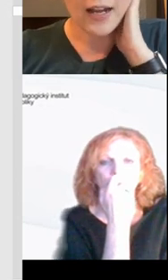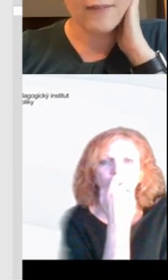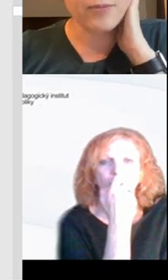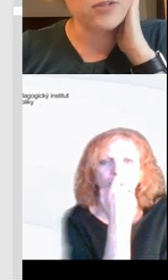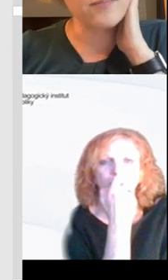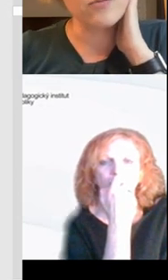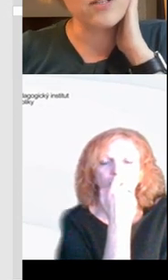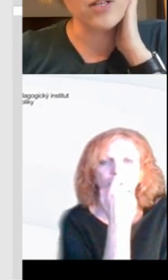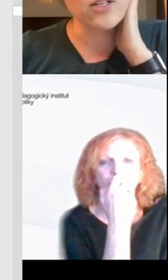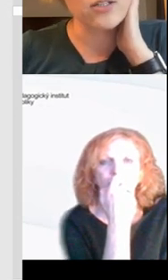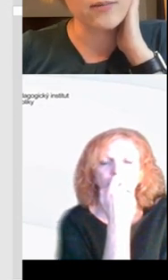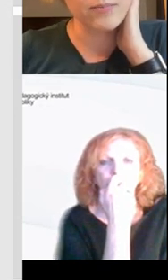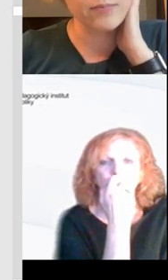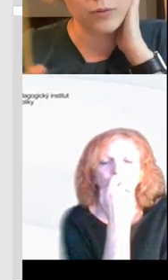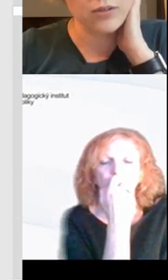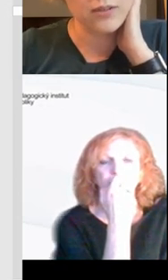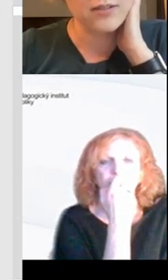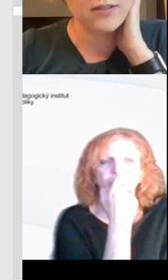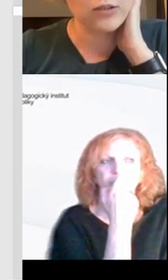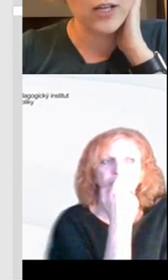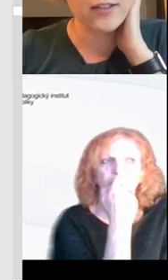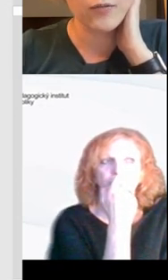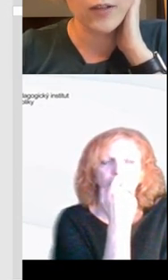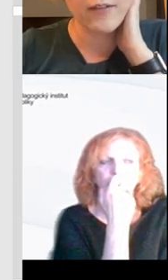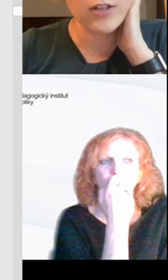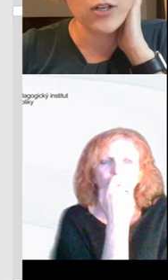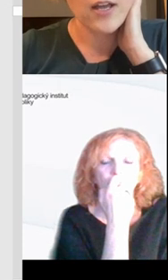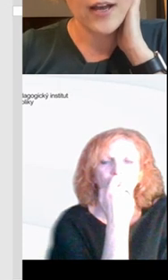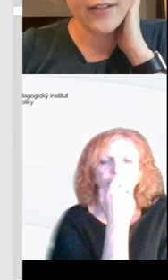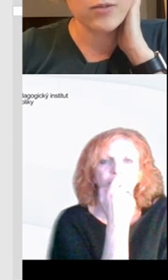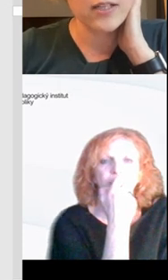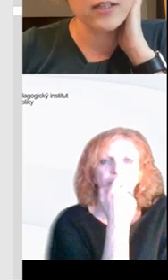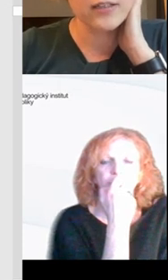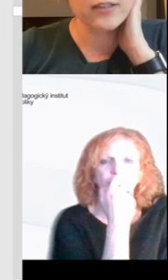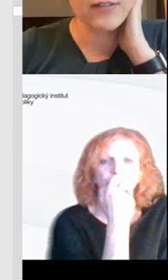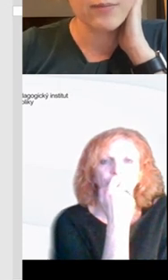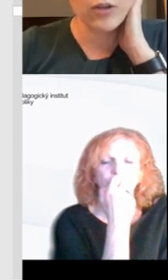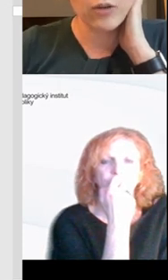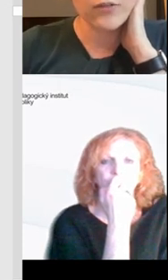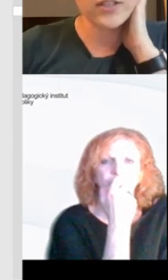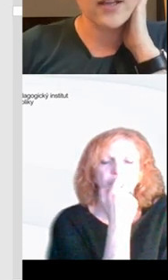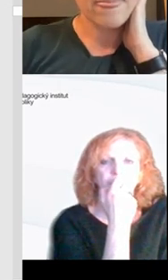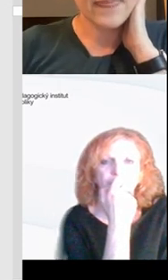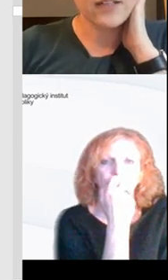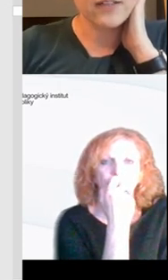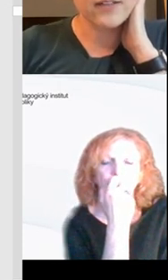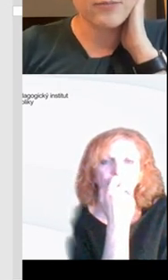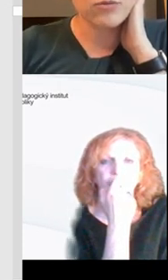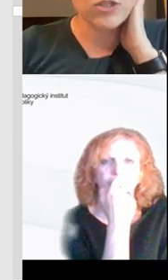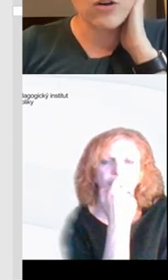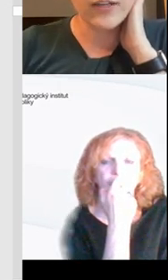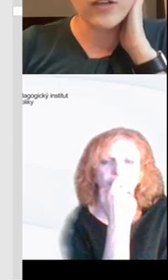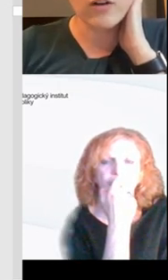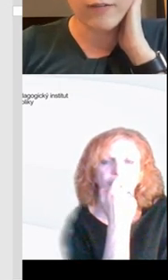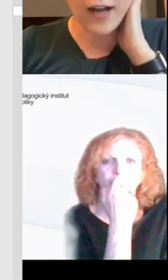slevy, ale v podstatě pokud si to dáte do vyhledávače a jenom si ty webovky otevřete, tak